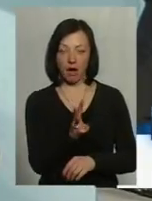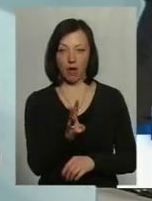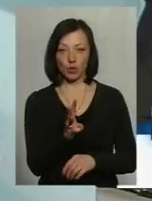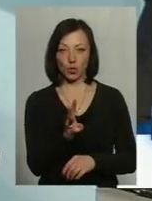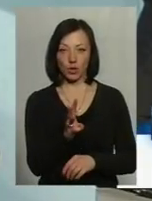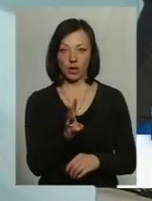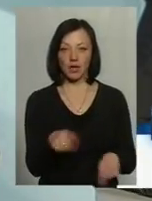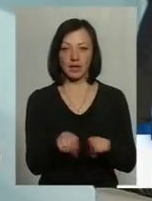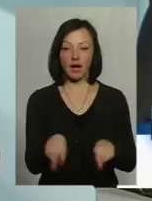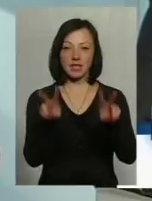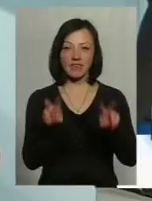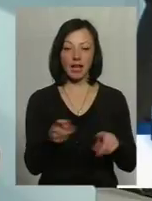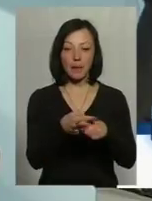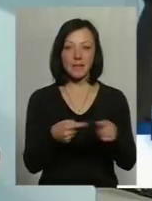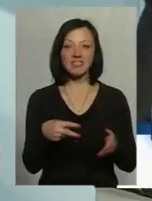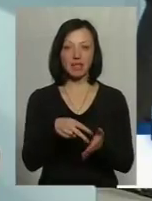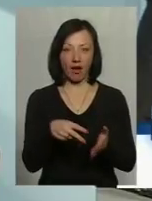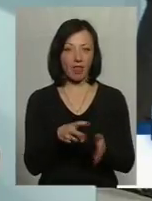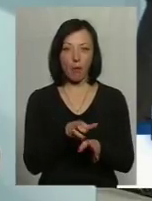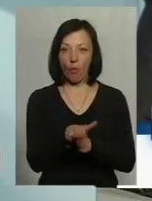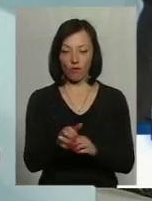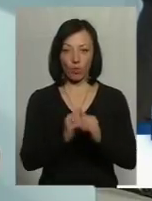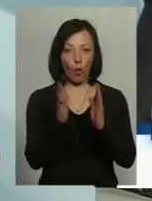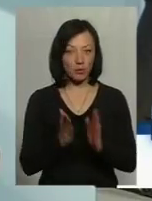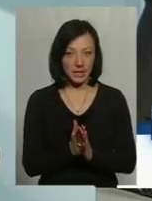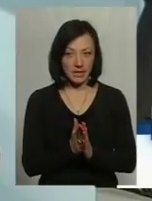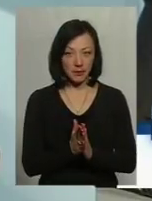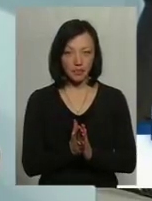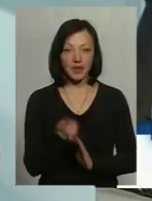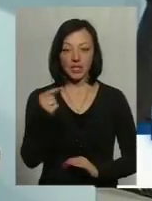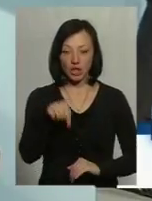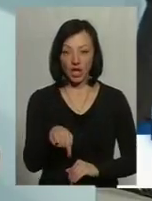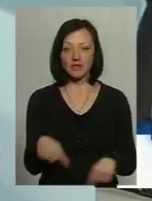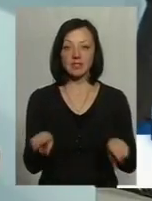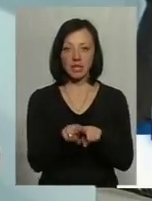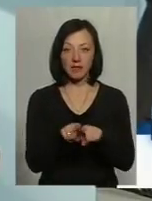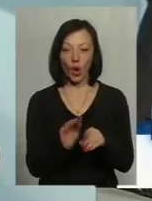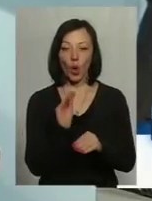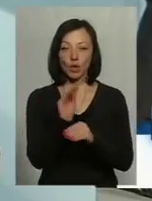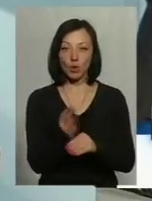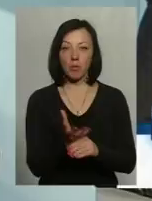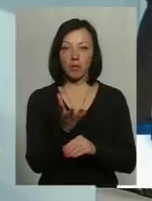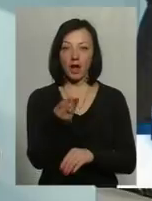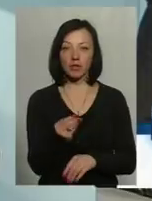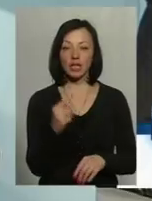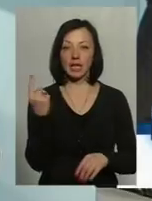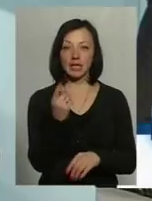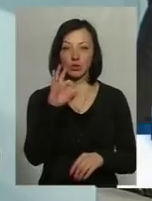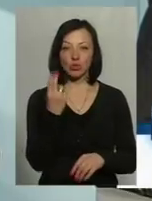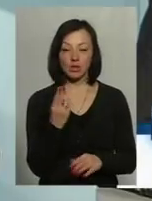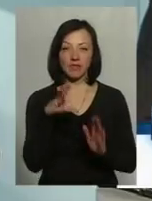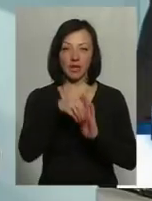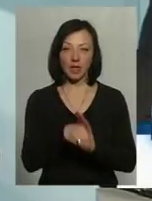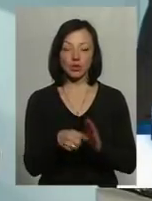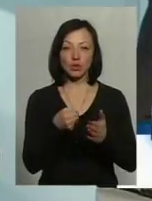так зване напівставки, тобто не в повному об'ємі, значить він все рівно доплачує єдиний соціальний внесок до,